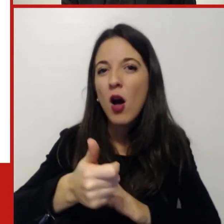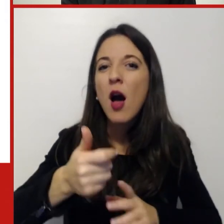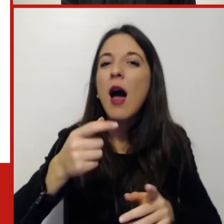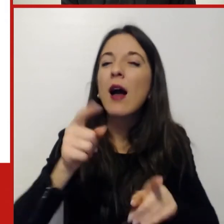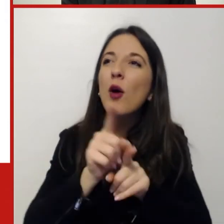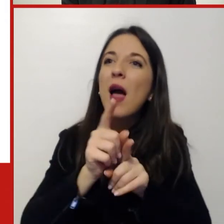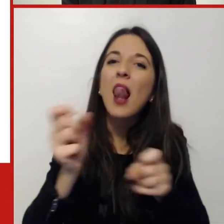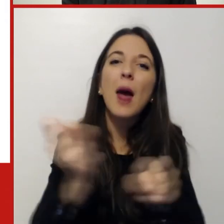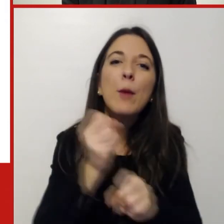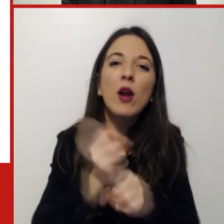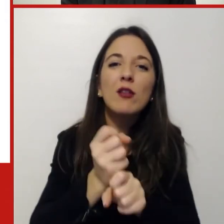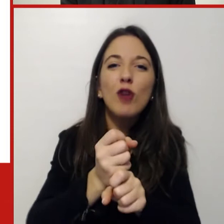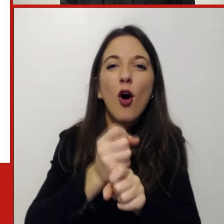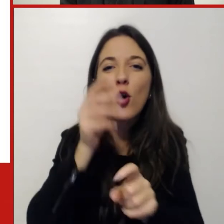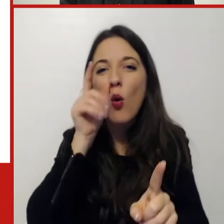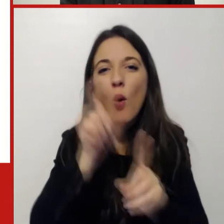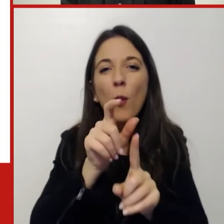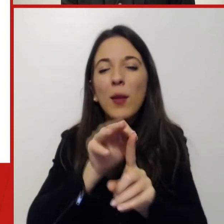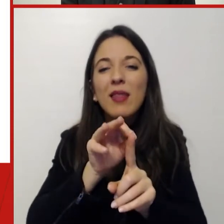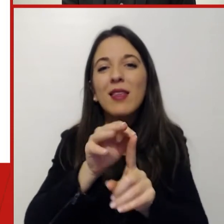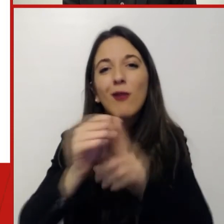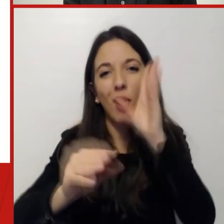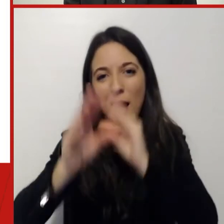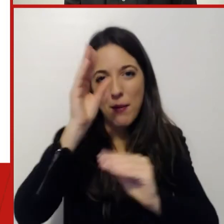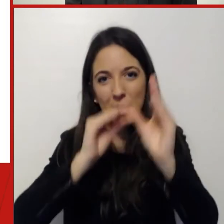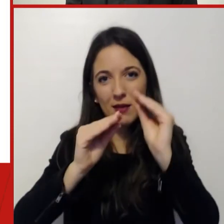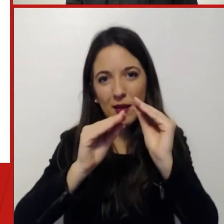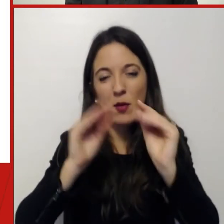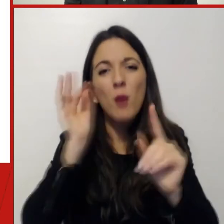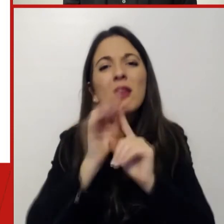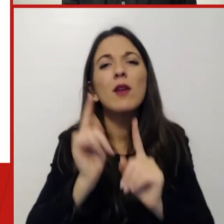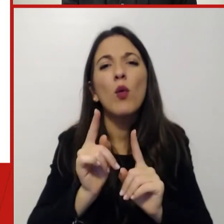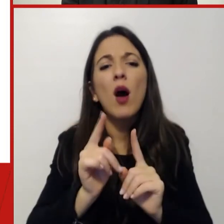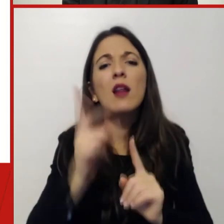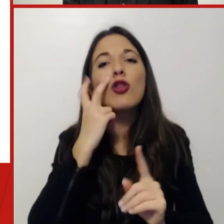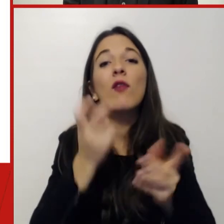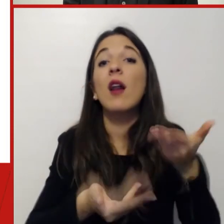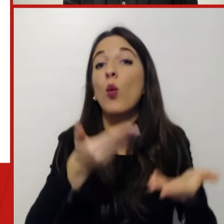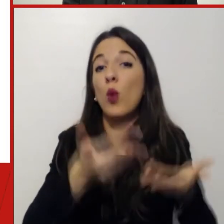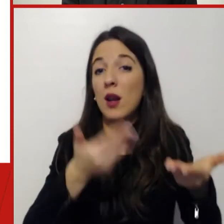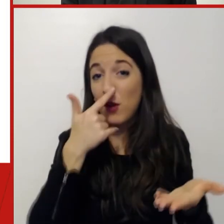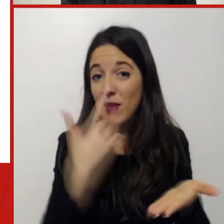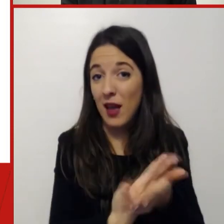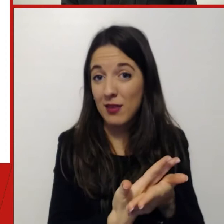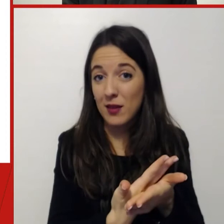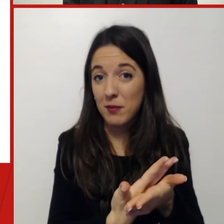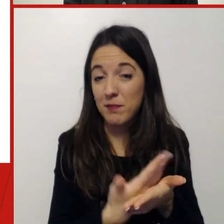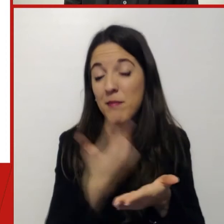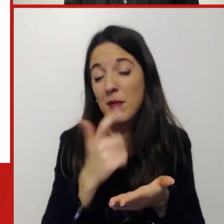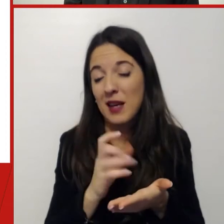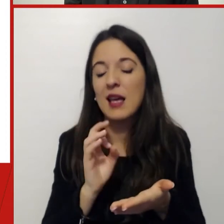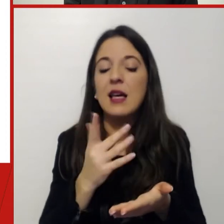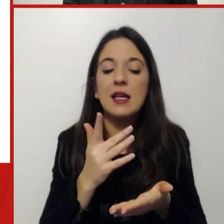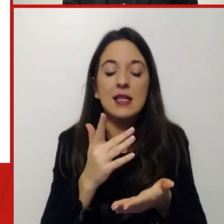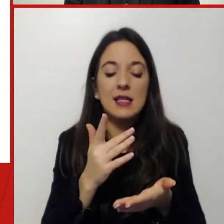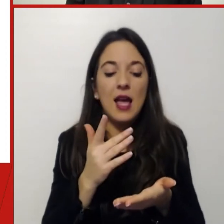Un laboratorio in cui impareremo a trovare dei nuovi bilanciamenti perché un modello di lavoro sia intelligente, perché